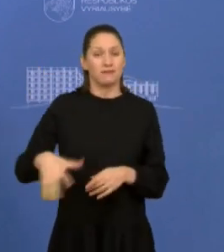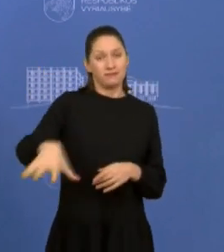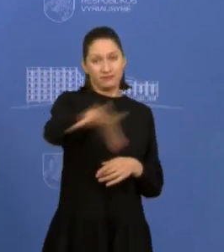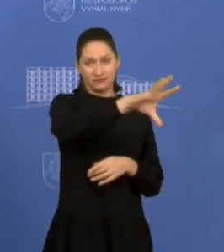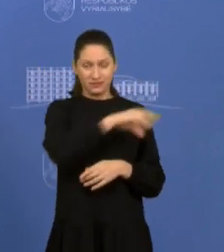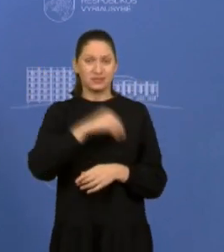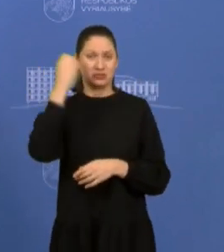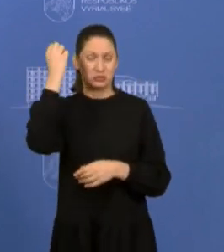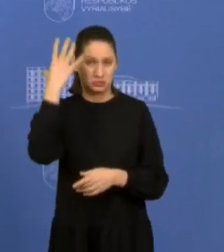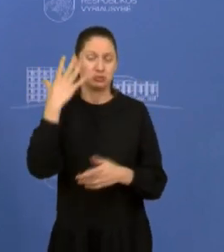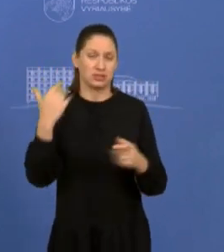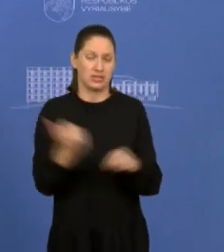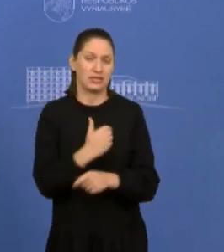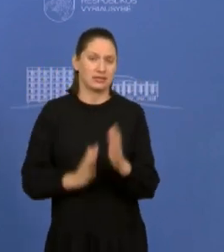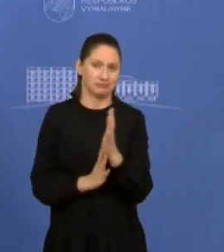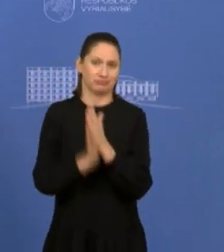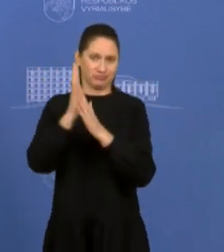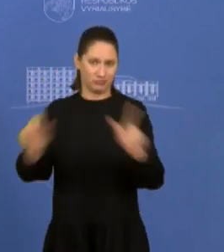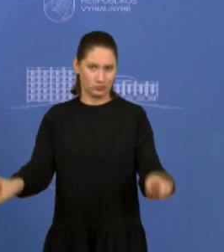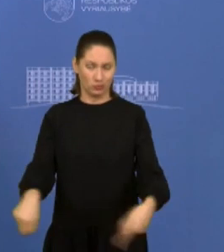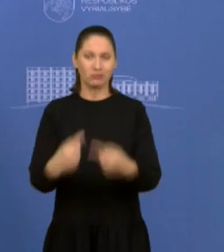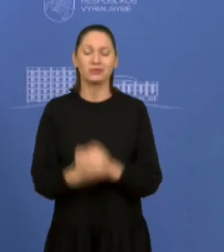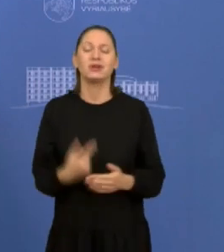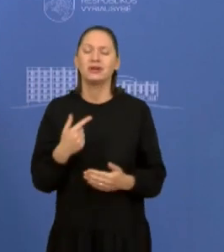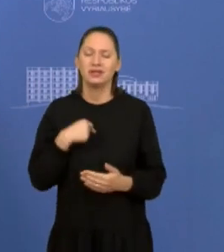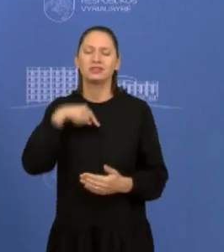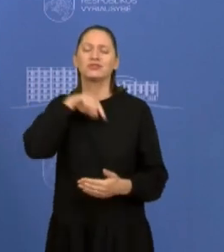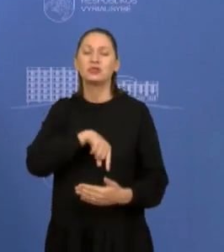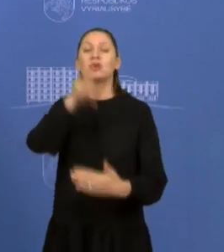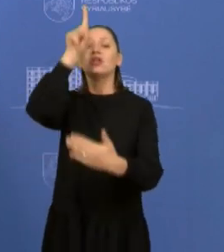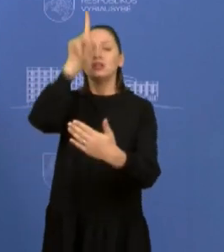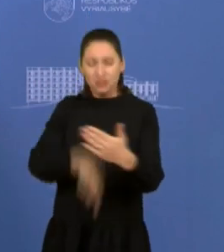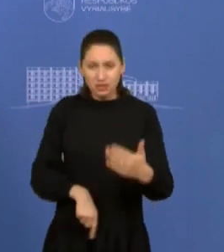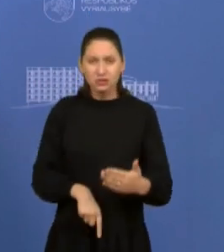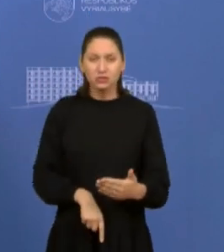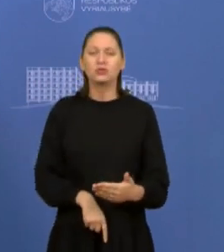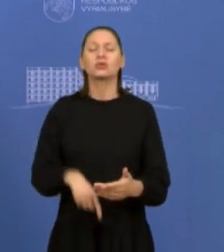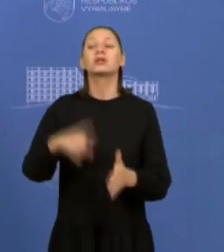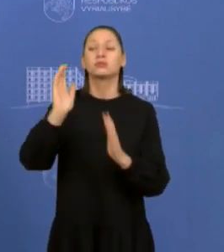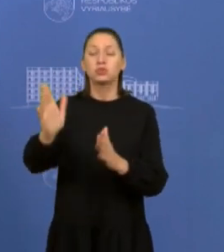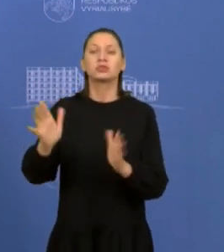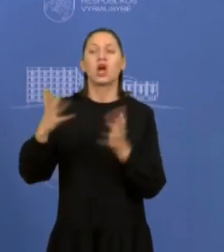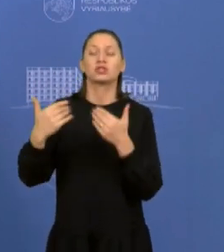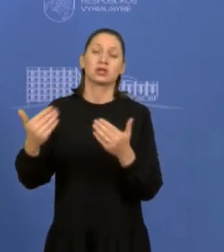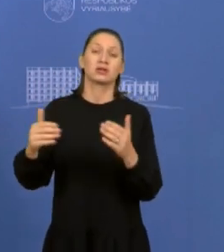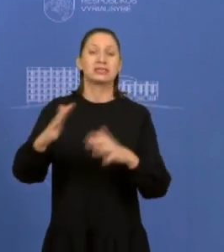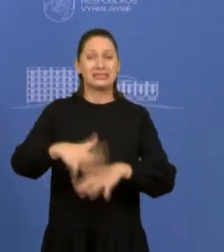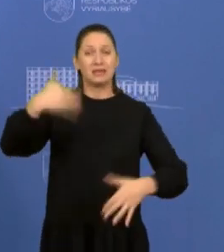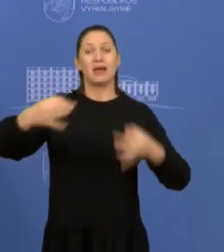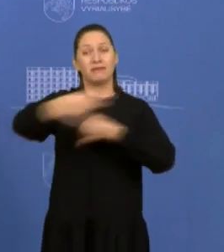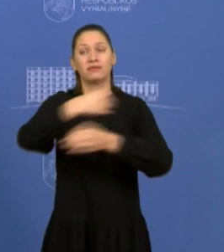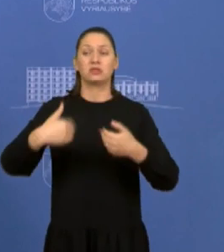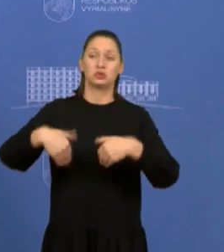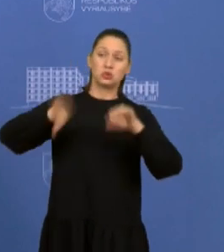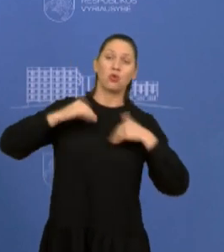pinigai grįžtai tenai. Tai aš labai tikiuosi, kad bus pasiūlymų, bus racionalių pasiūlymų, bet